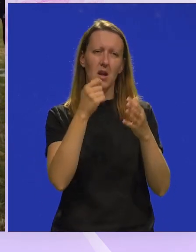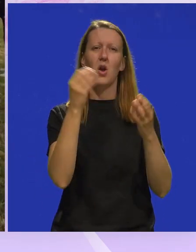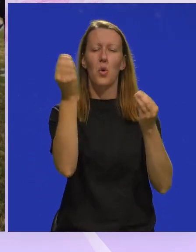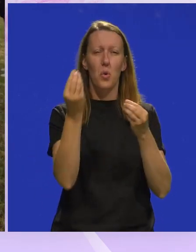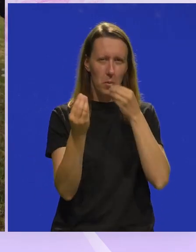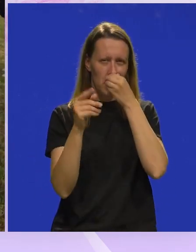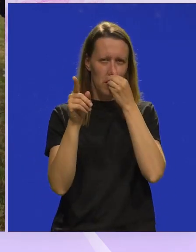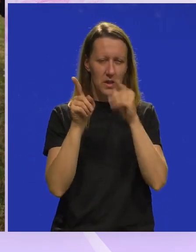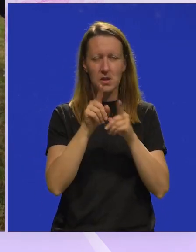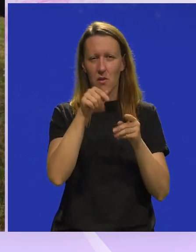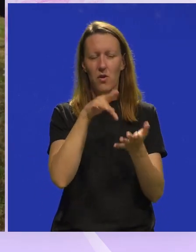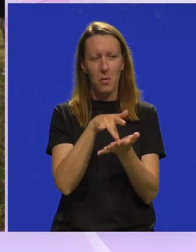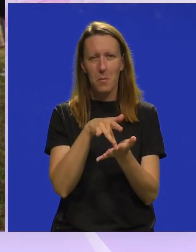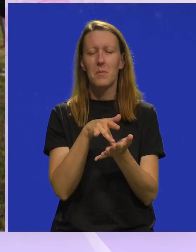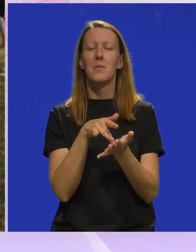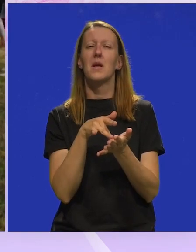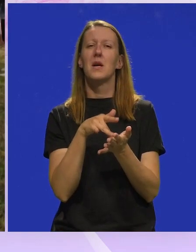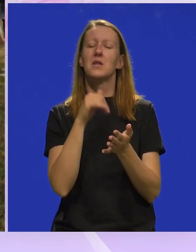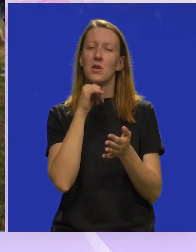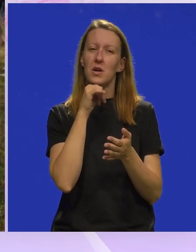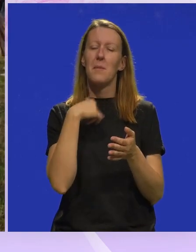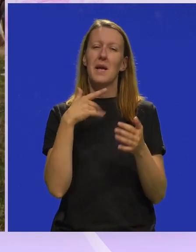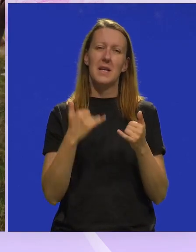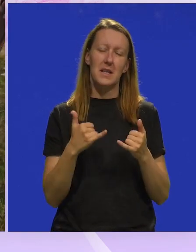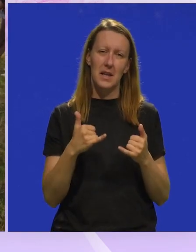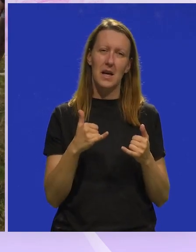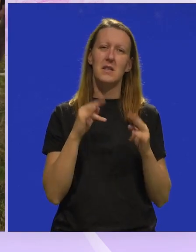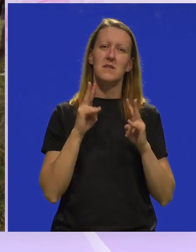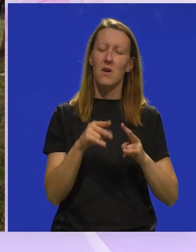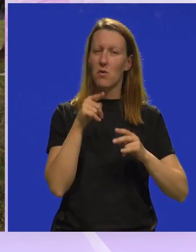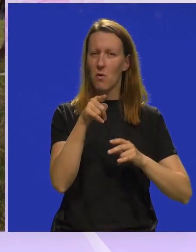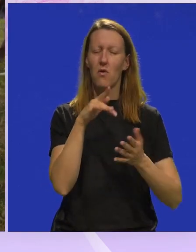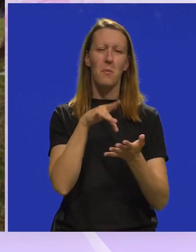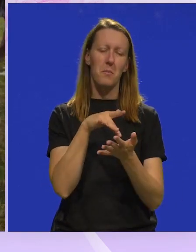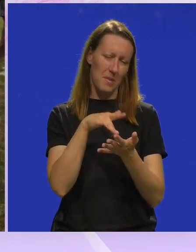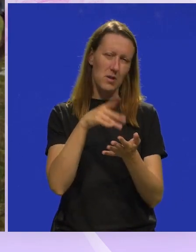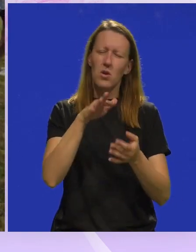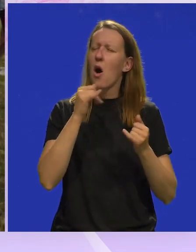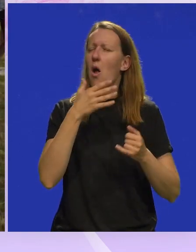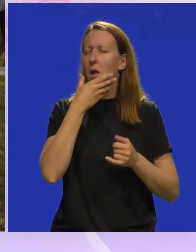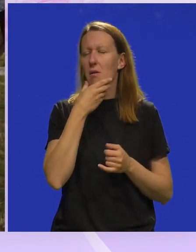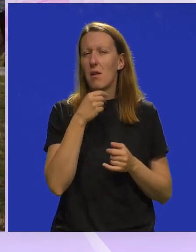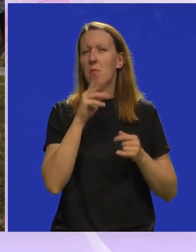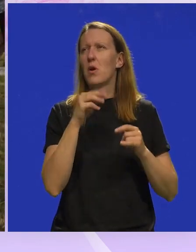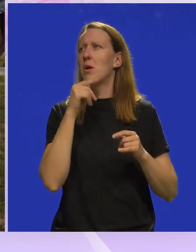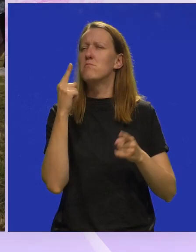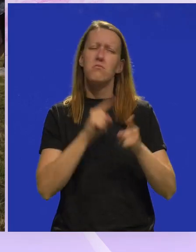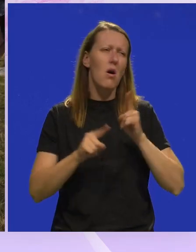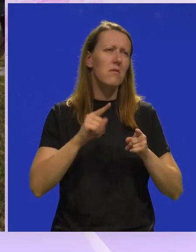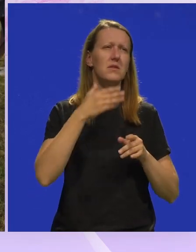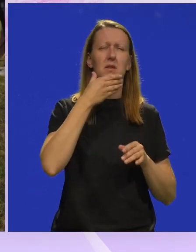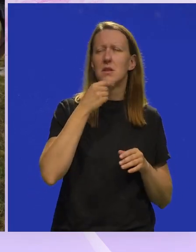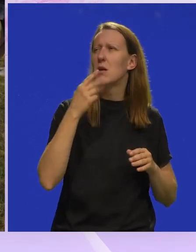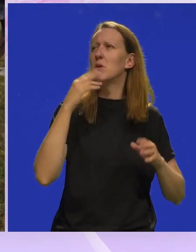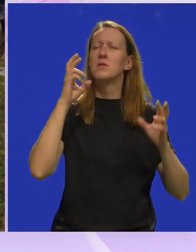umjetnici isto ovdje na ovom području i mi danas stvarno u ovom mjestu koje je toliko i povijesno i